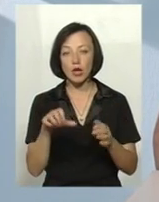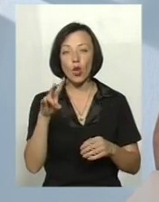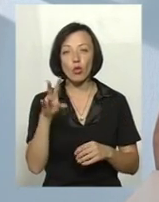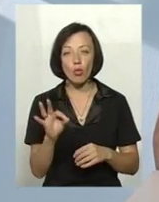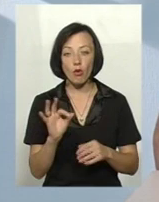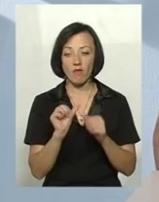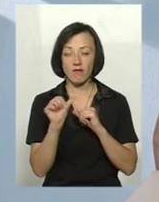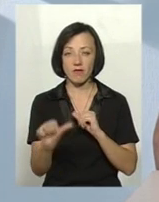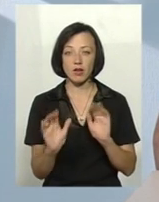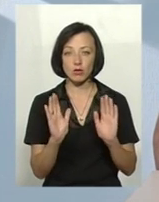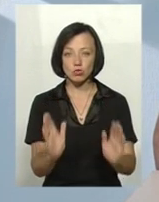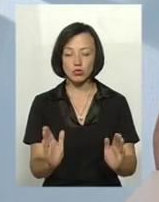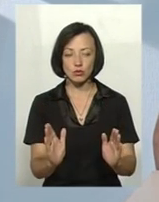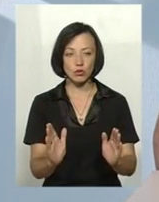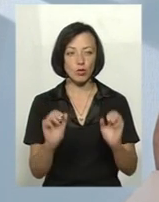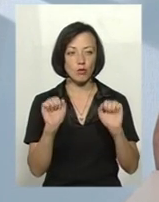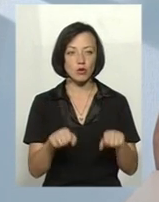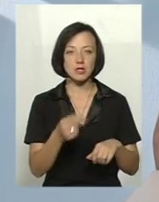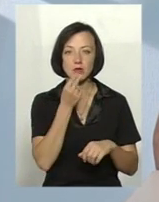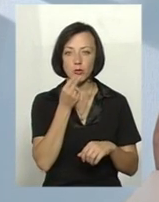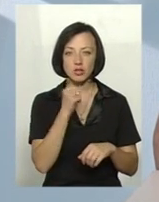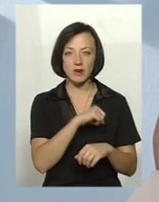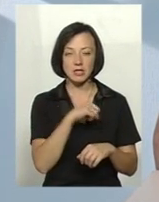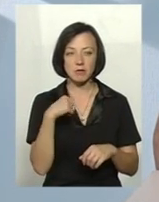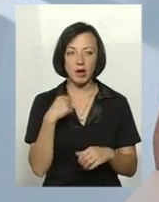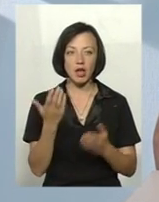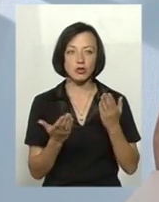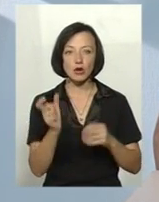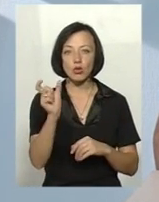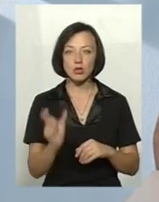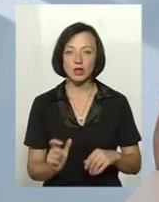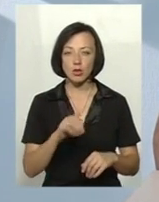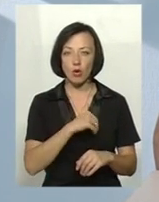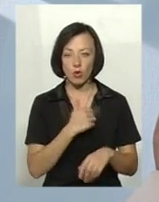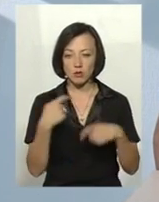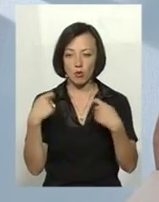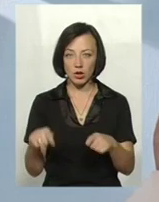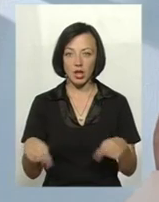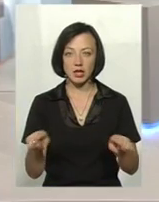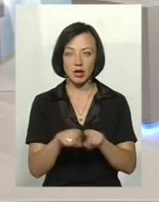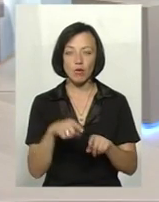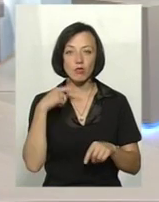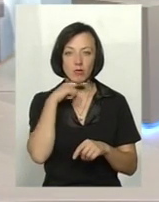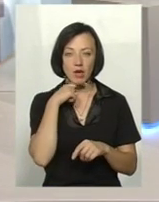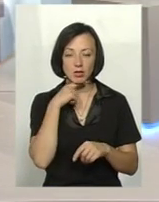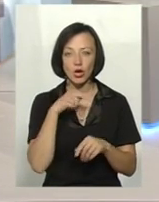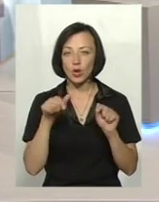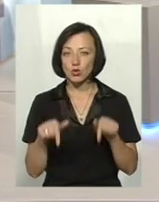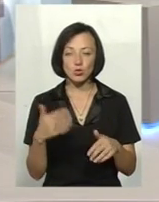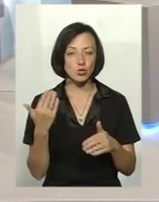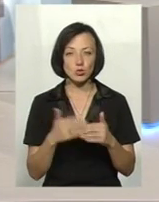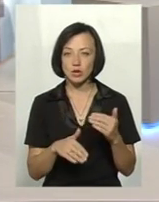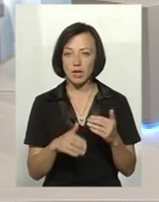виключно вона може її споживати сама, тому що, якщо людина хоче реалізувати кудись таку м'ясну тушу, то тут вже